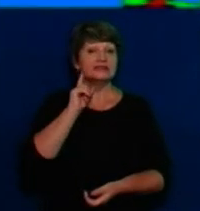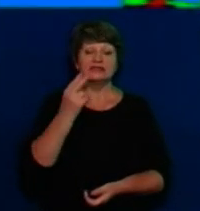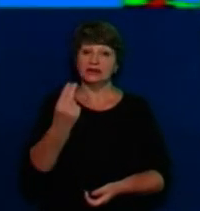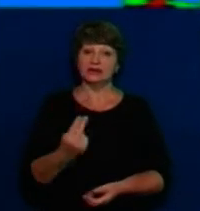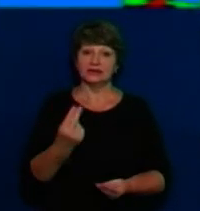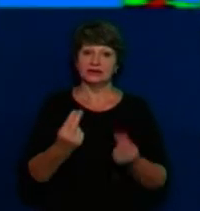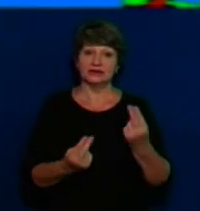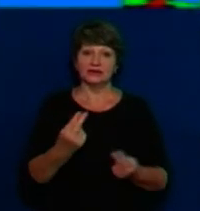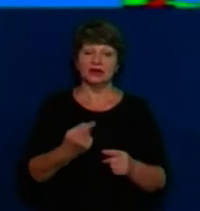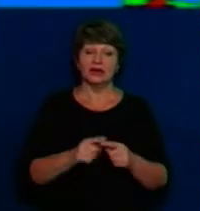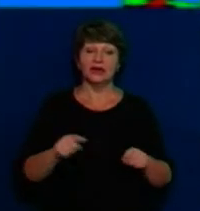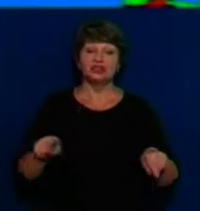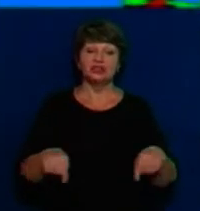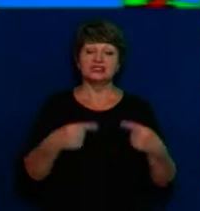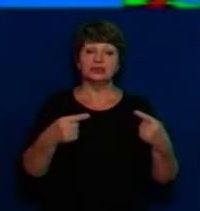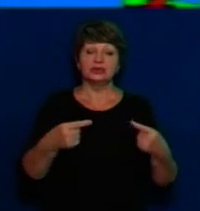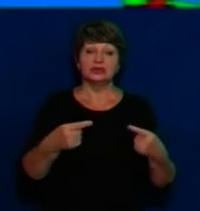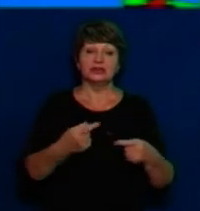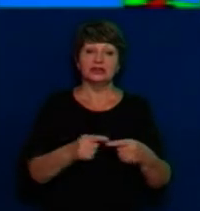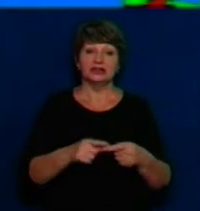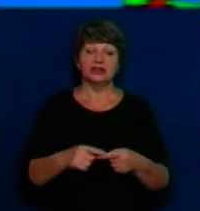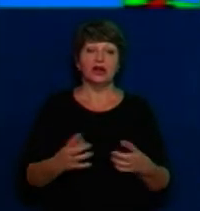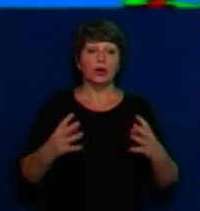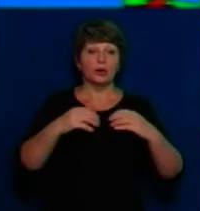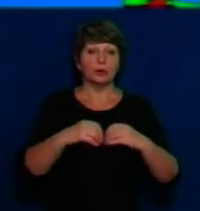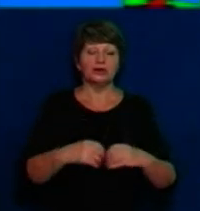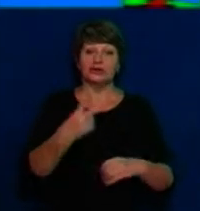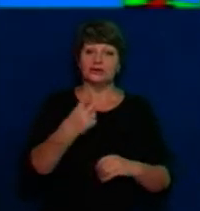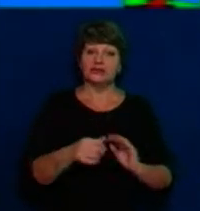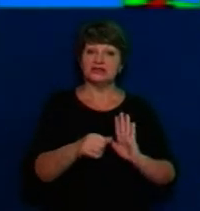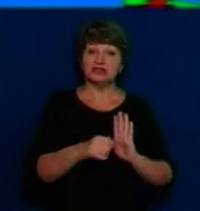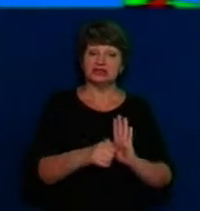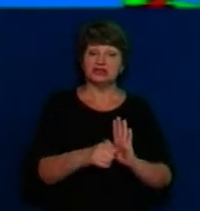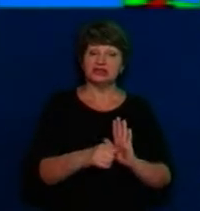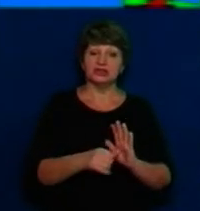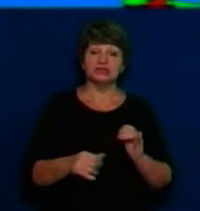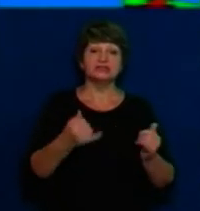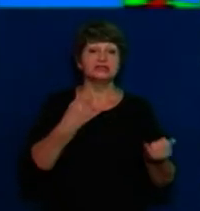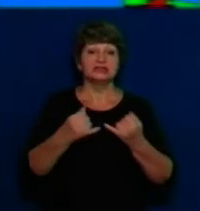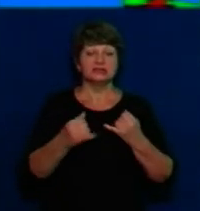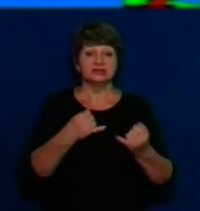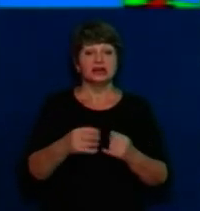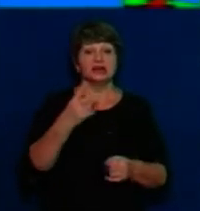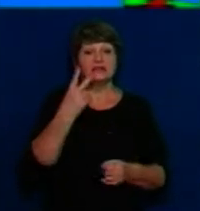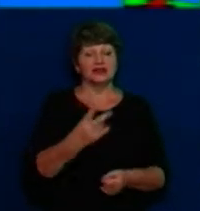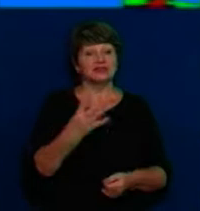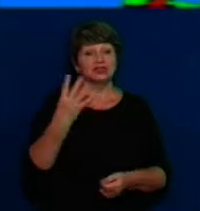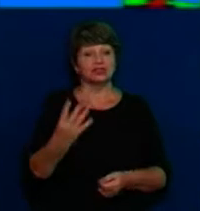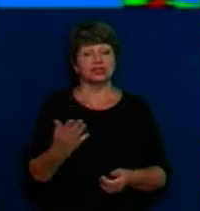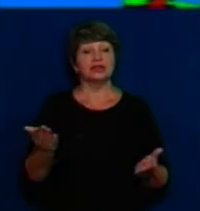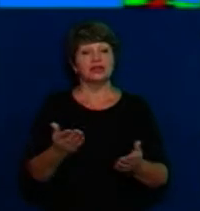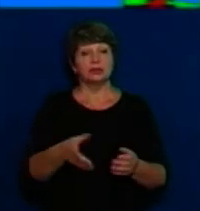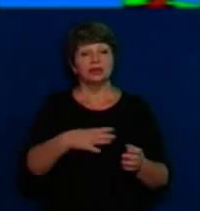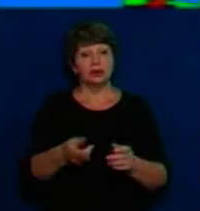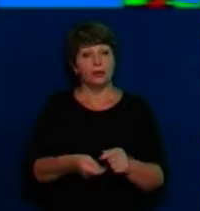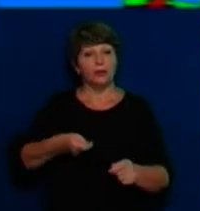виділено створені об'єднані територіальні громади, їх 26. Помаранчевим – 24 громади, де подано клопотання на